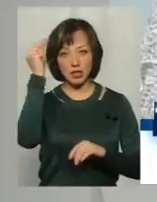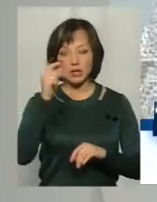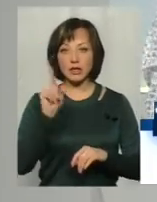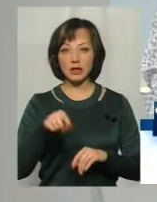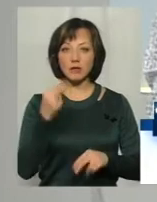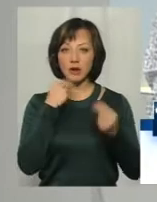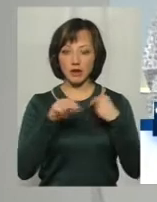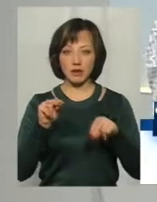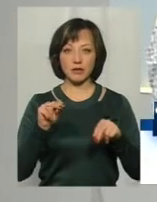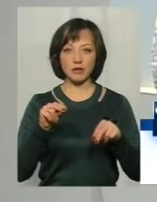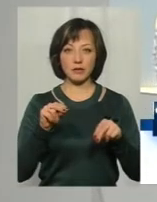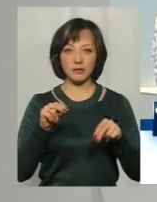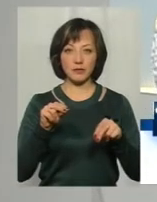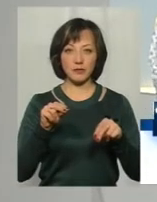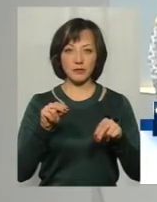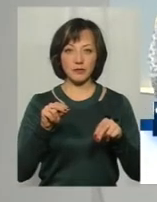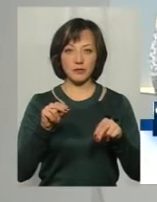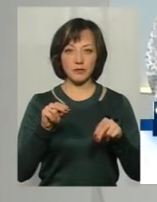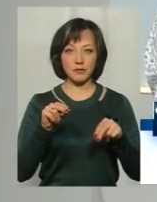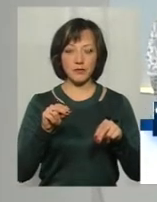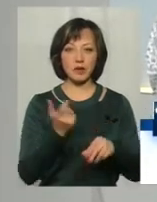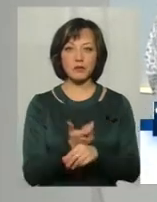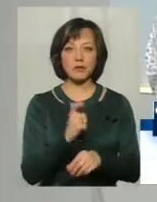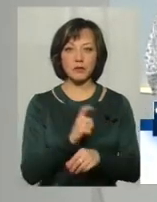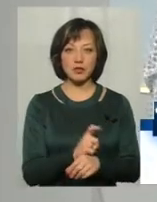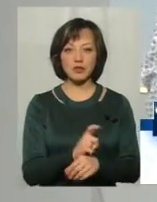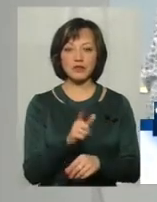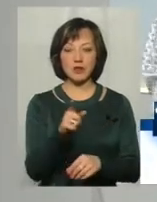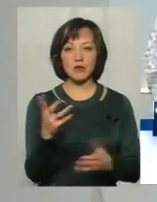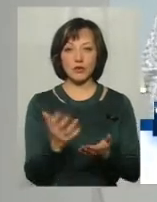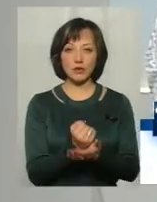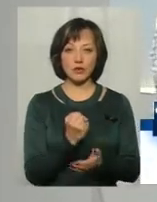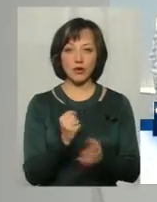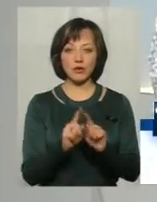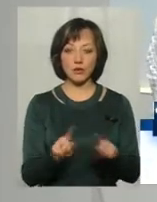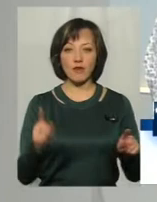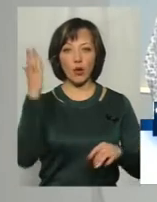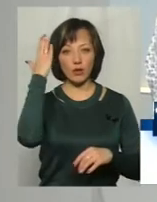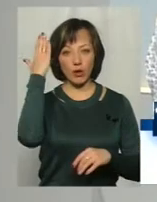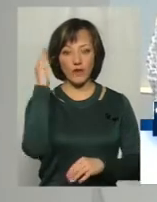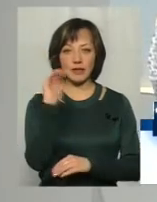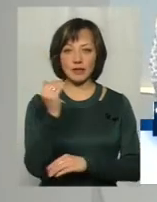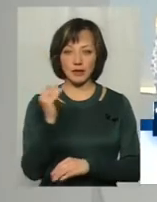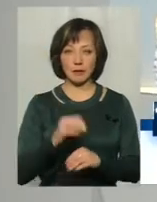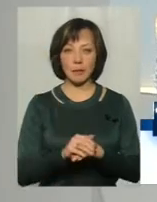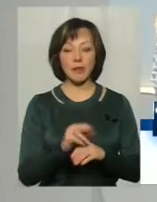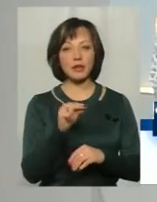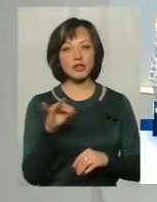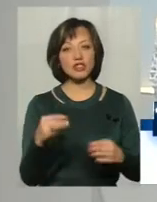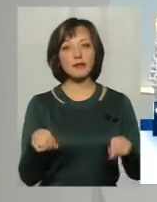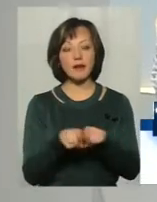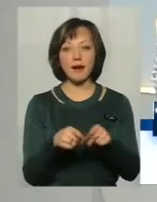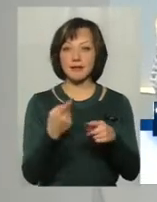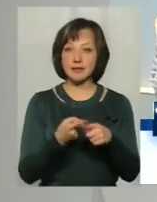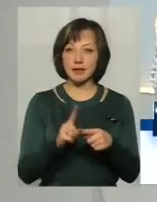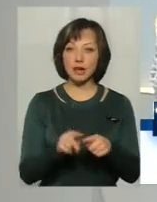більш за все з нею вийде особливо обдарована дитина. Чи так це,